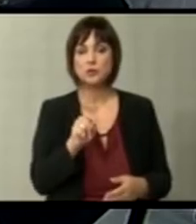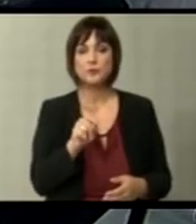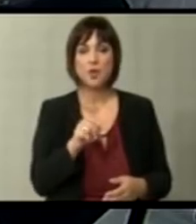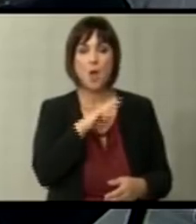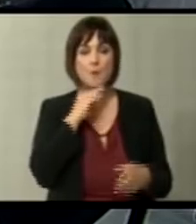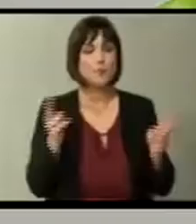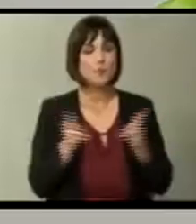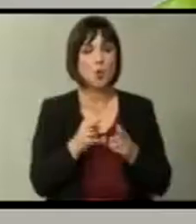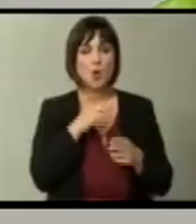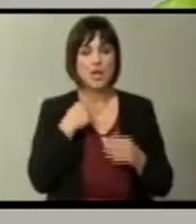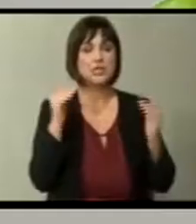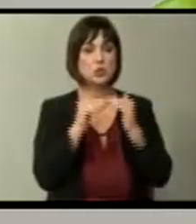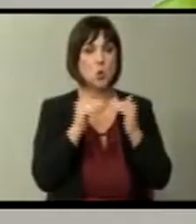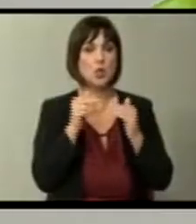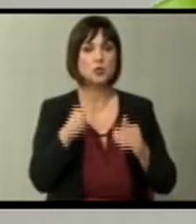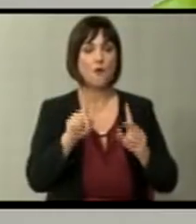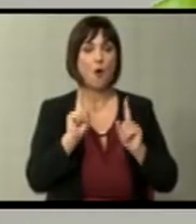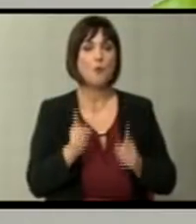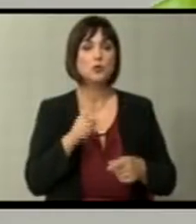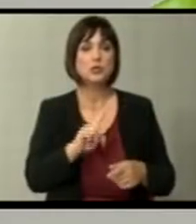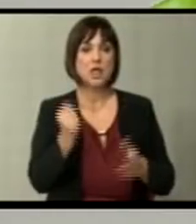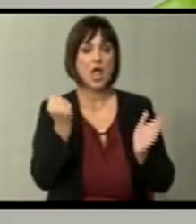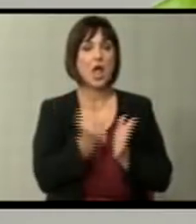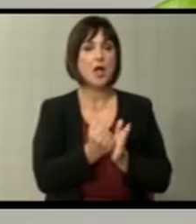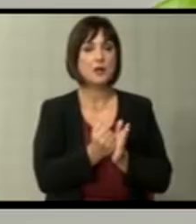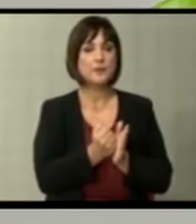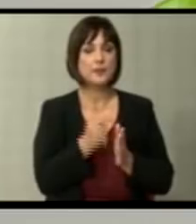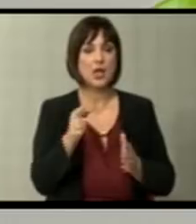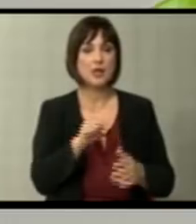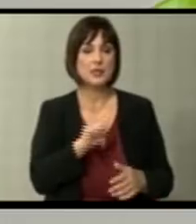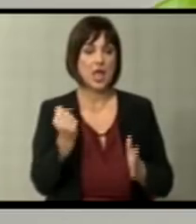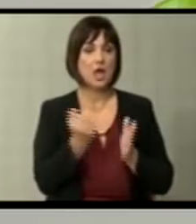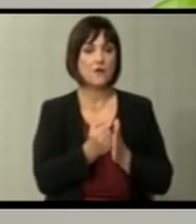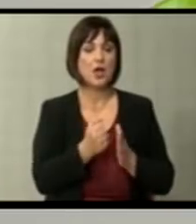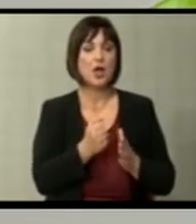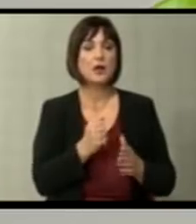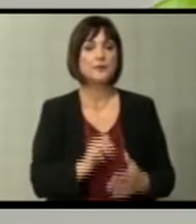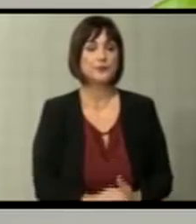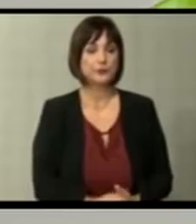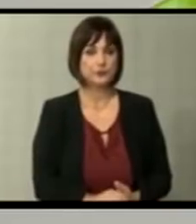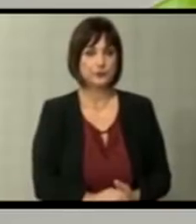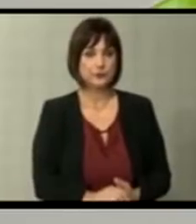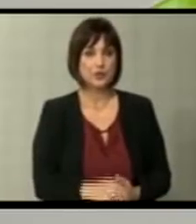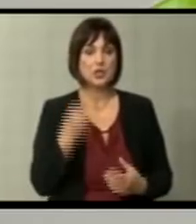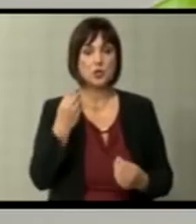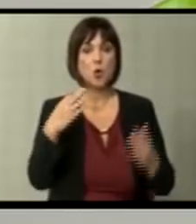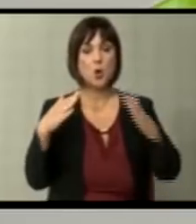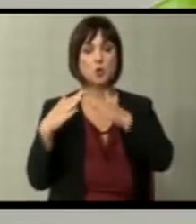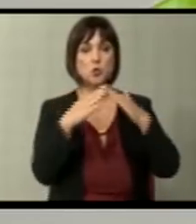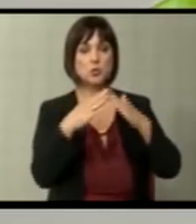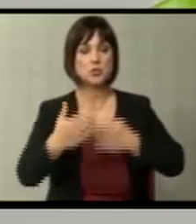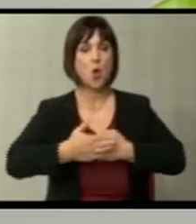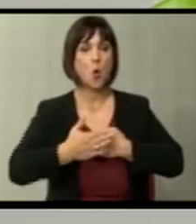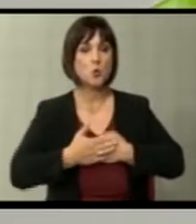Многу кратко. Я се сложувам дека ова можеби не е акт као може ова не е акт на добро соседски